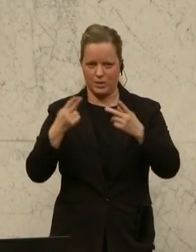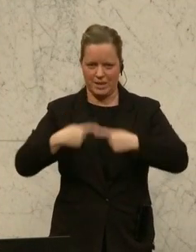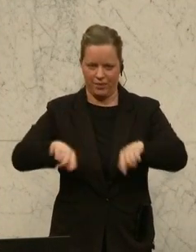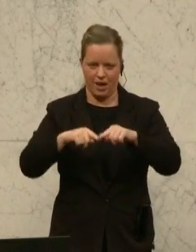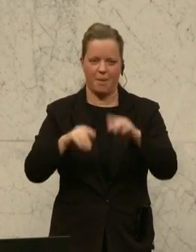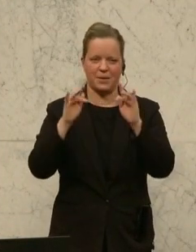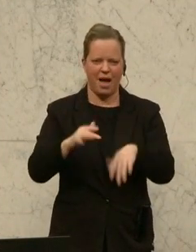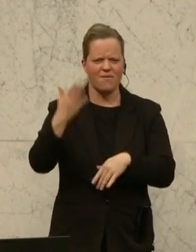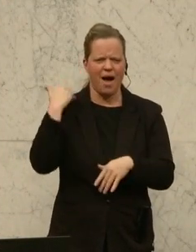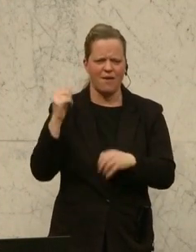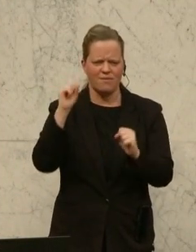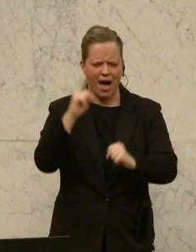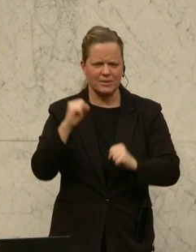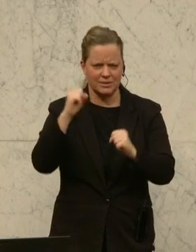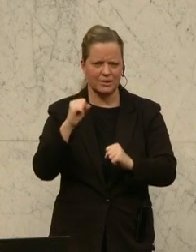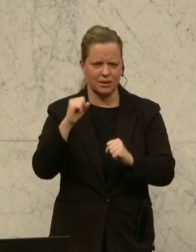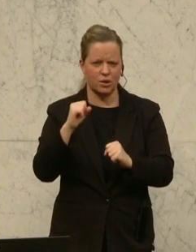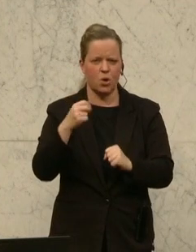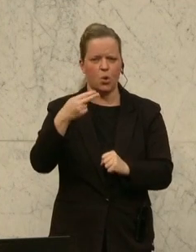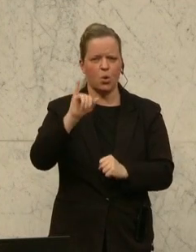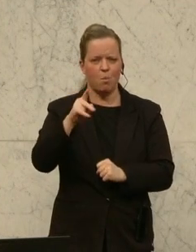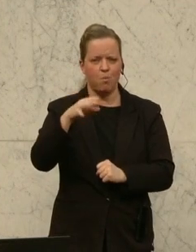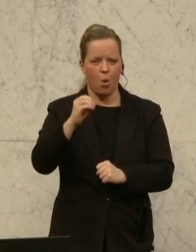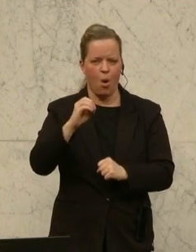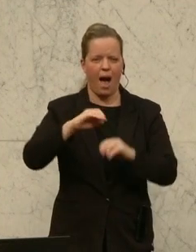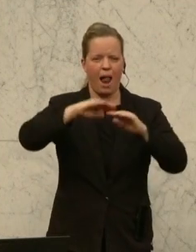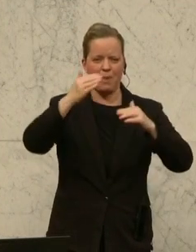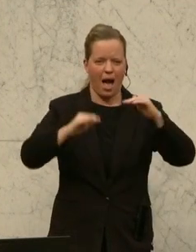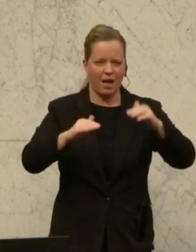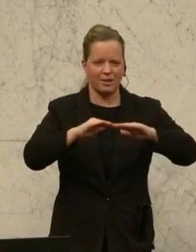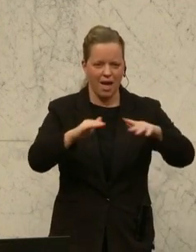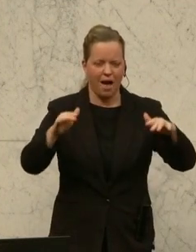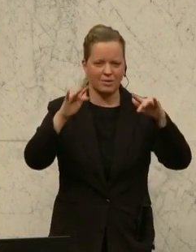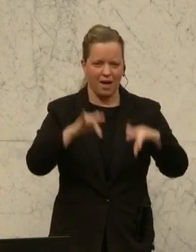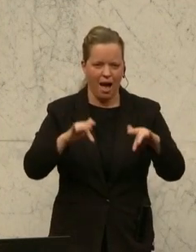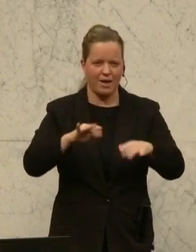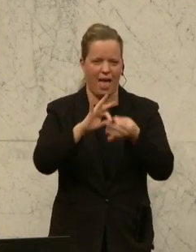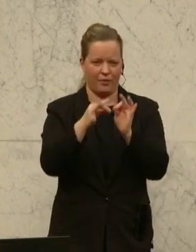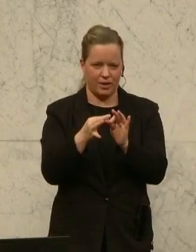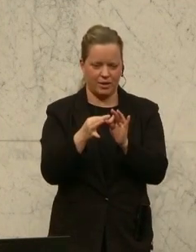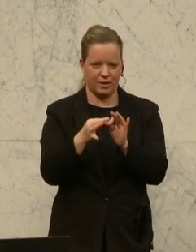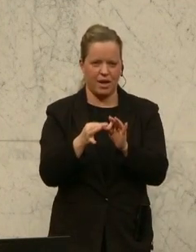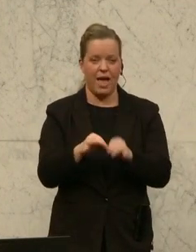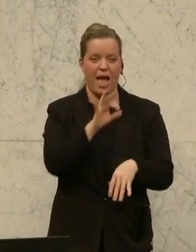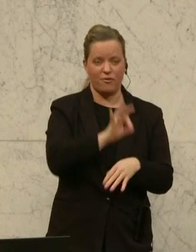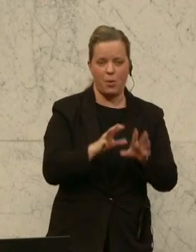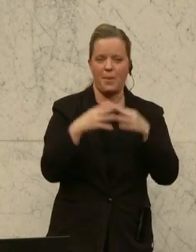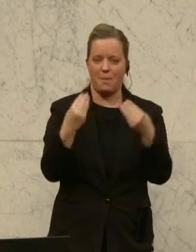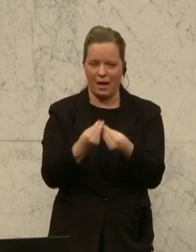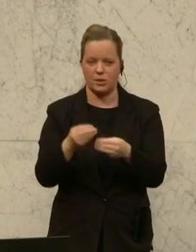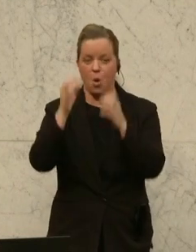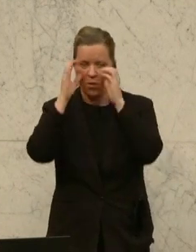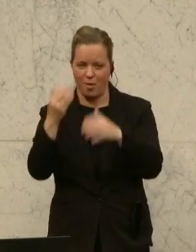dieser Wahnsinn gewesen wäre von der Hypo-Alpe Adria in Kärnten, den die FPÖ gemeinsam mit der ÖVP verursacht hat. Ich wollte nur so viel sagen.